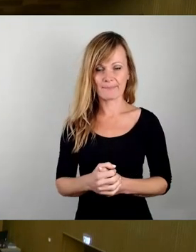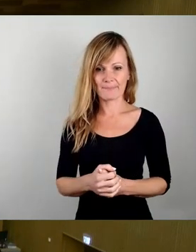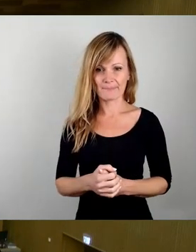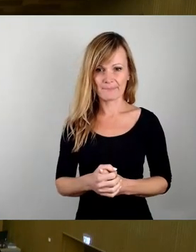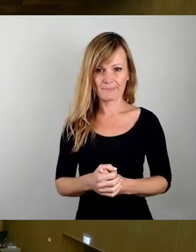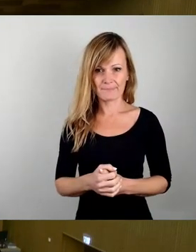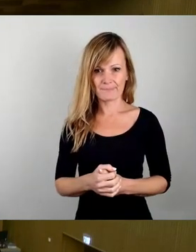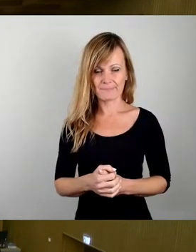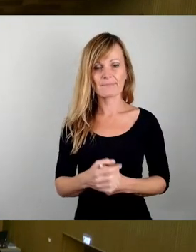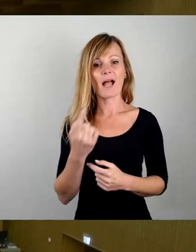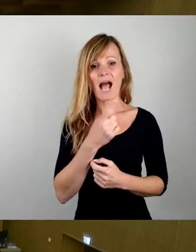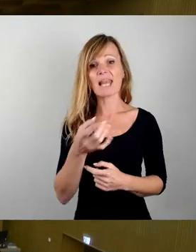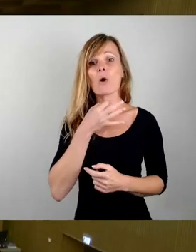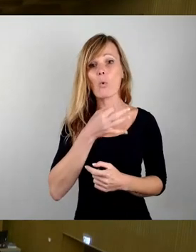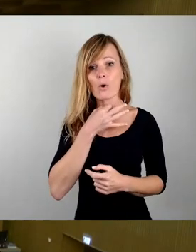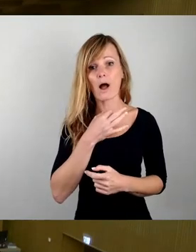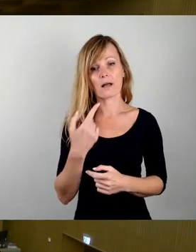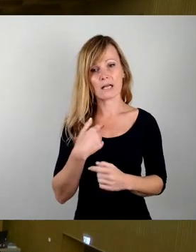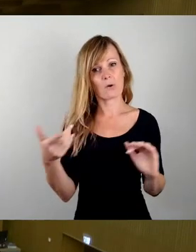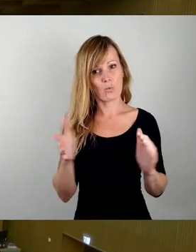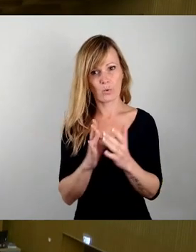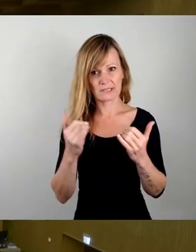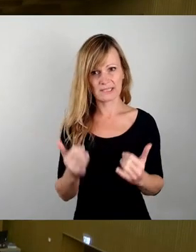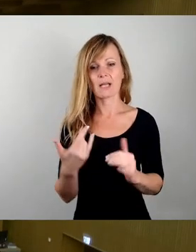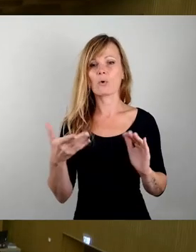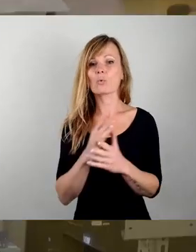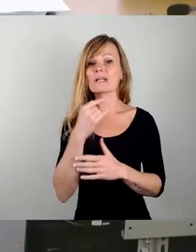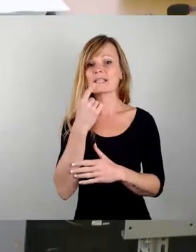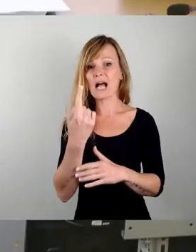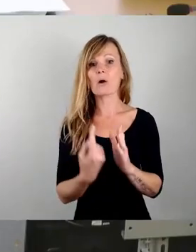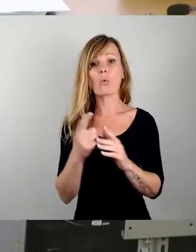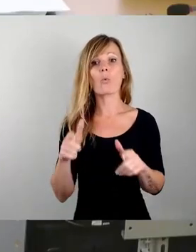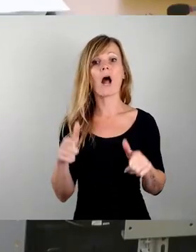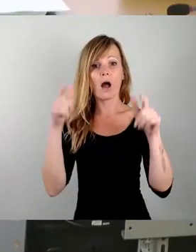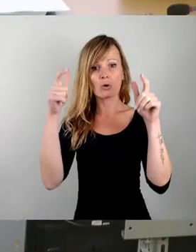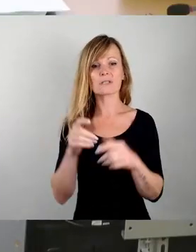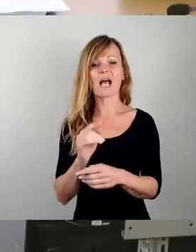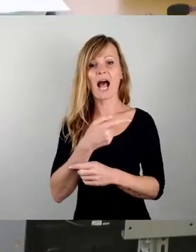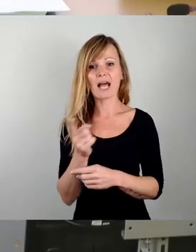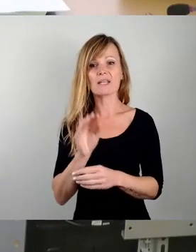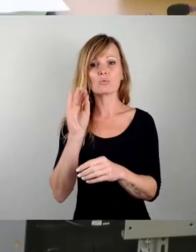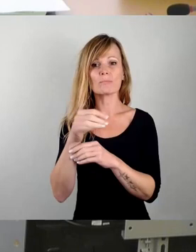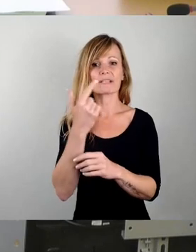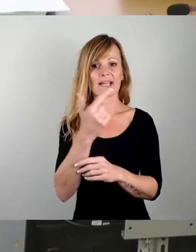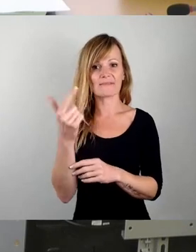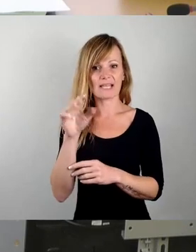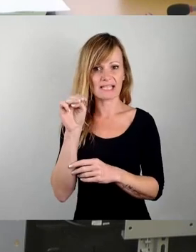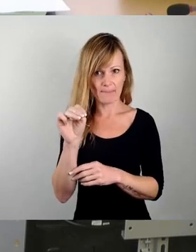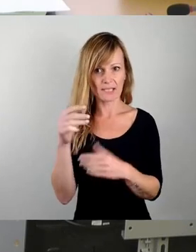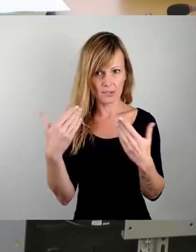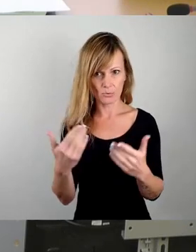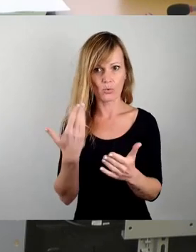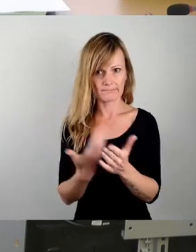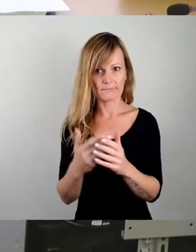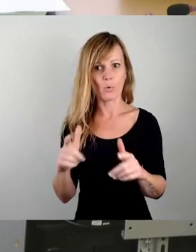Ja, alle haben Hunger. Ich mache es auch kurz. Ich will noch einmal kurz sagen, Hochhaus ist alles, was über 22 Meter ist, dass man das noch einmal sich vor Augen